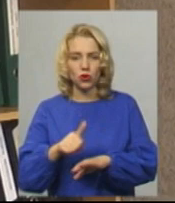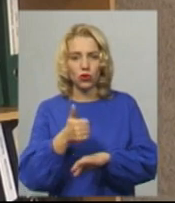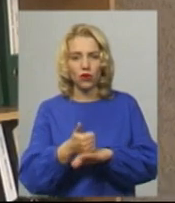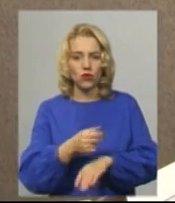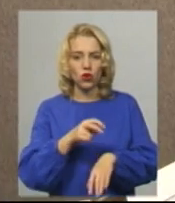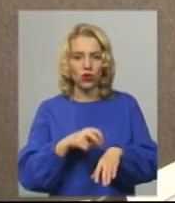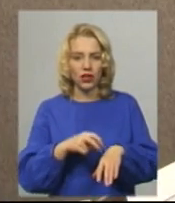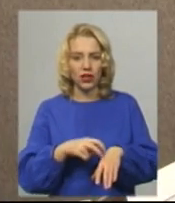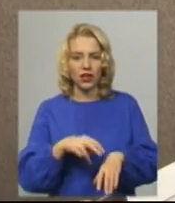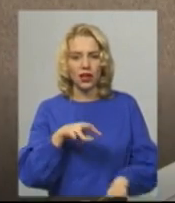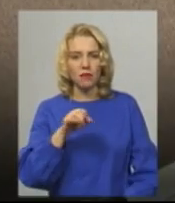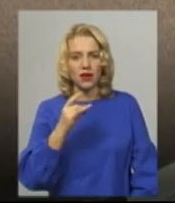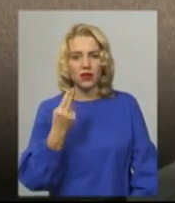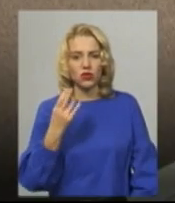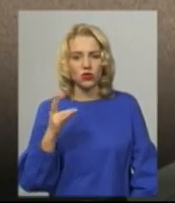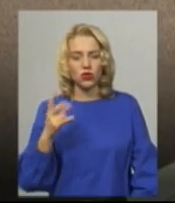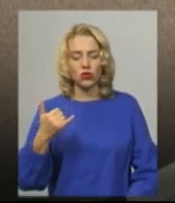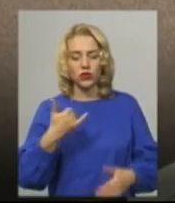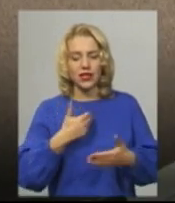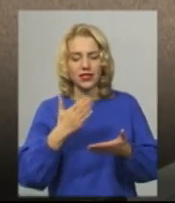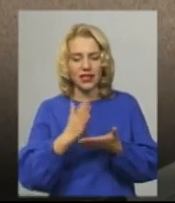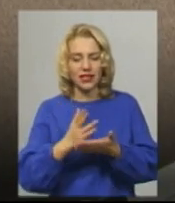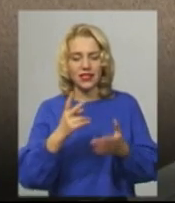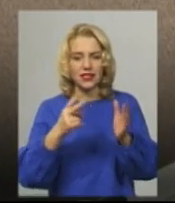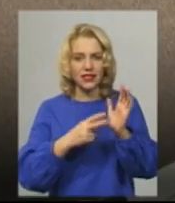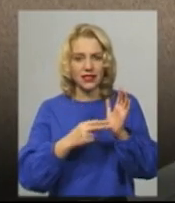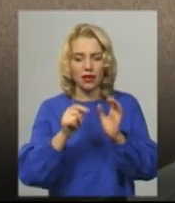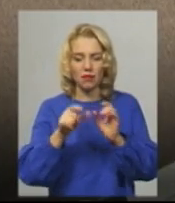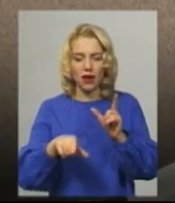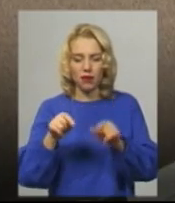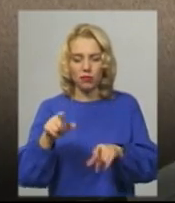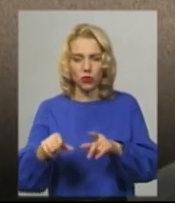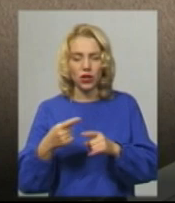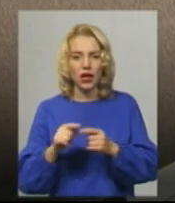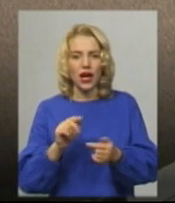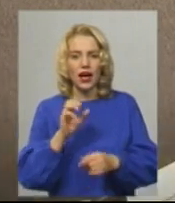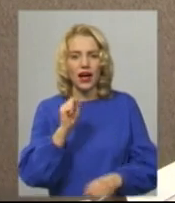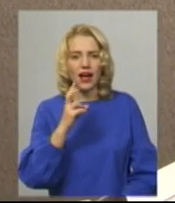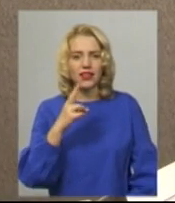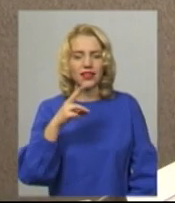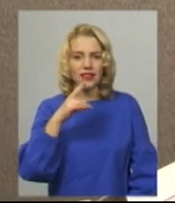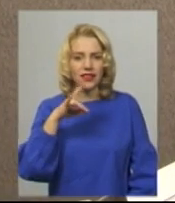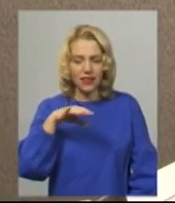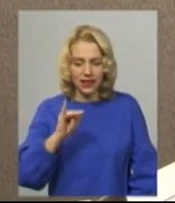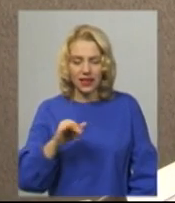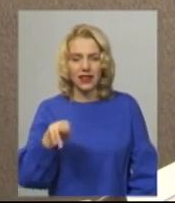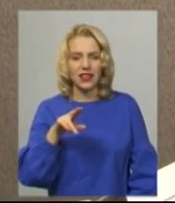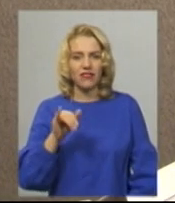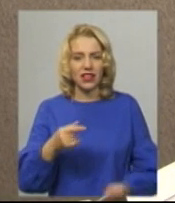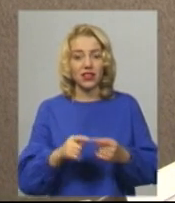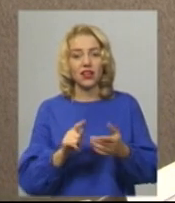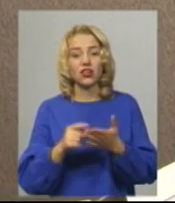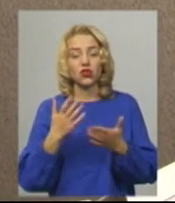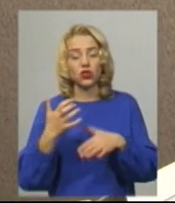Нінель Марцонь. У нас є сім ампул дифтерійного антитоксину. Якщо захворювання в